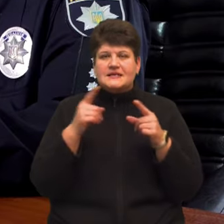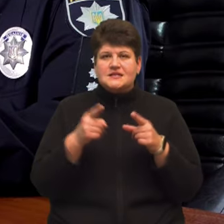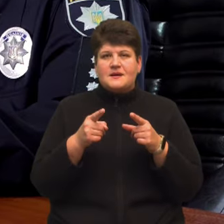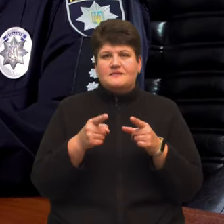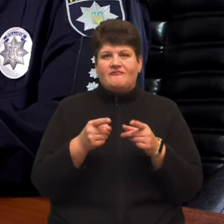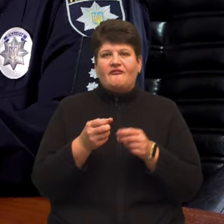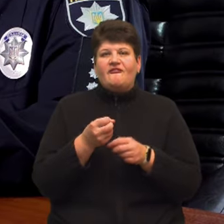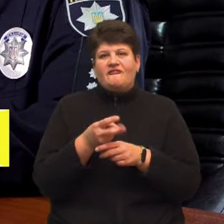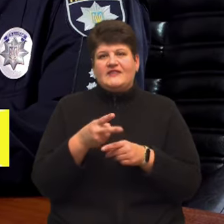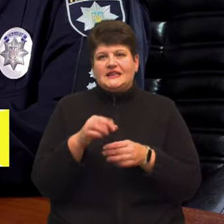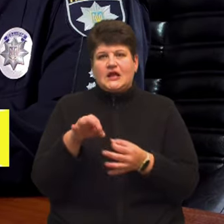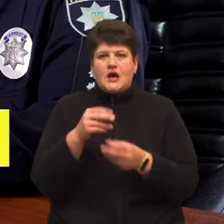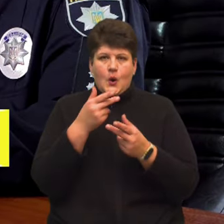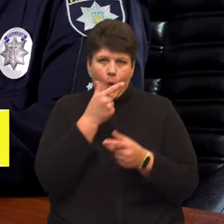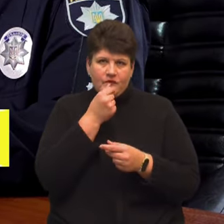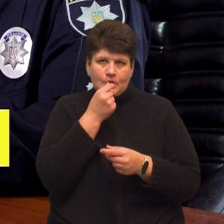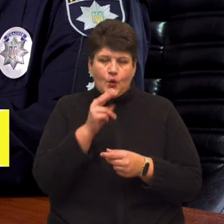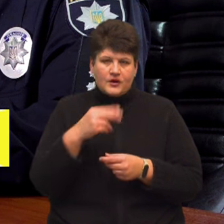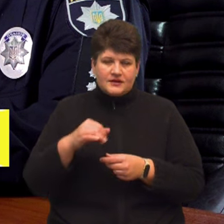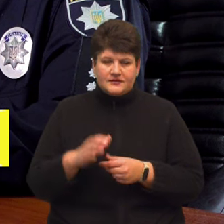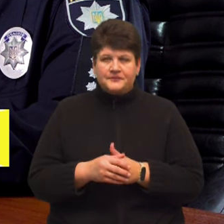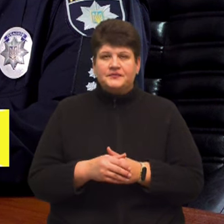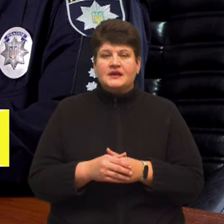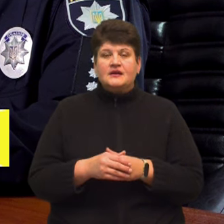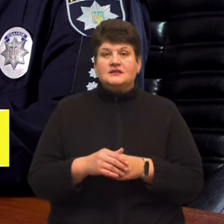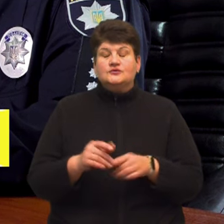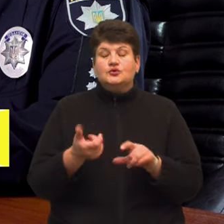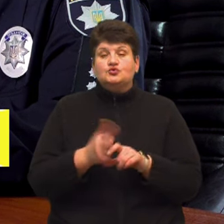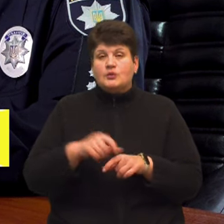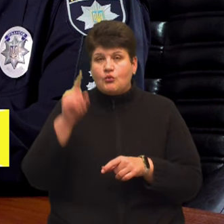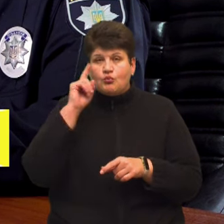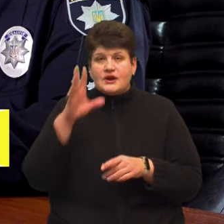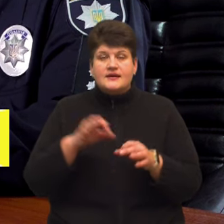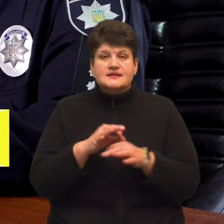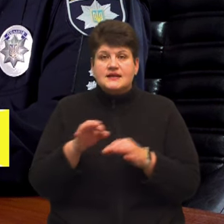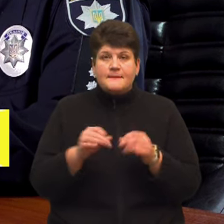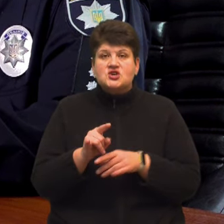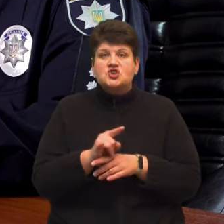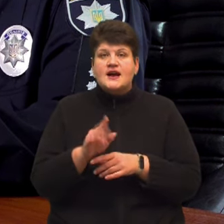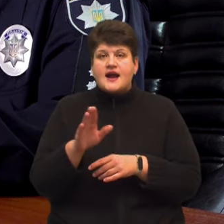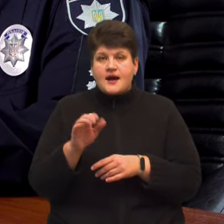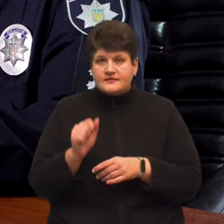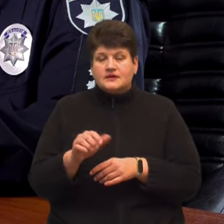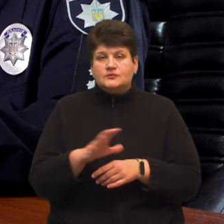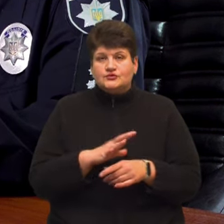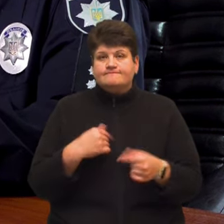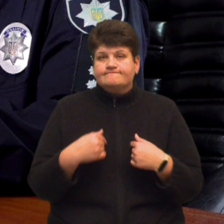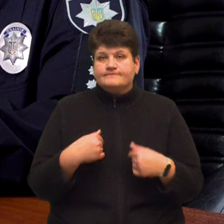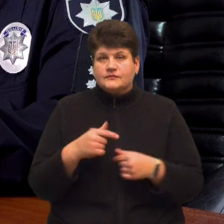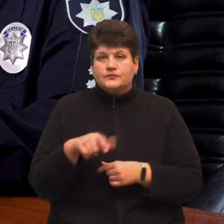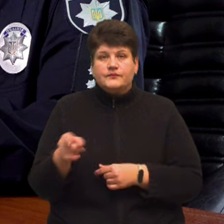До найпопулярніших схем шахрайства, від яких потерпали жителі Тернопільської області, найпершу чергу належить